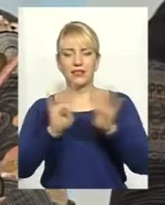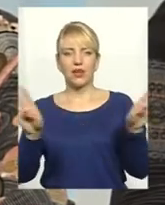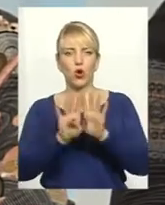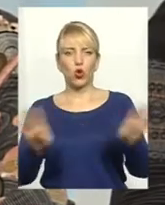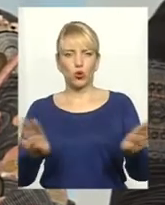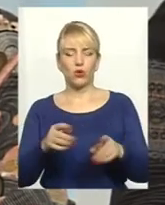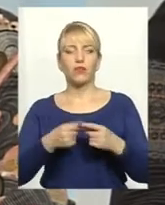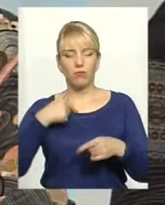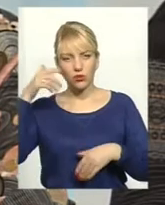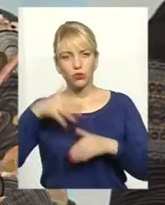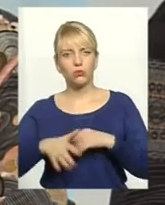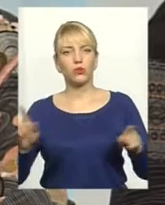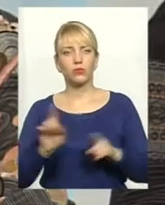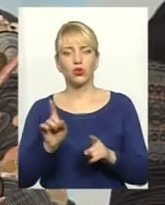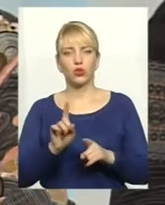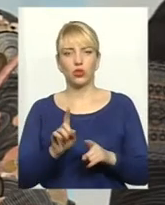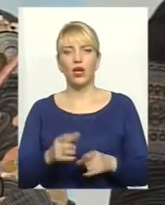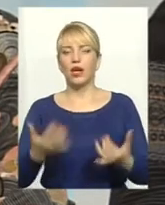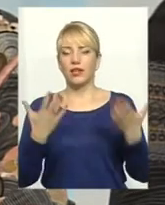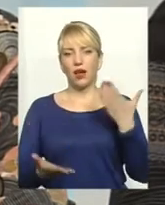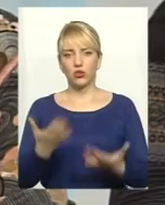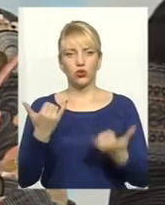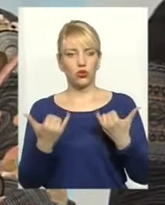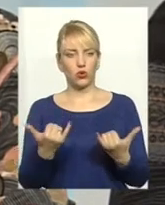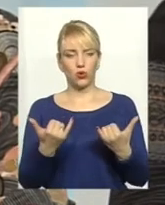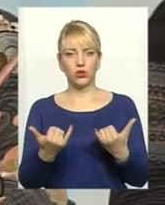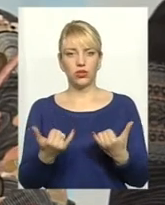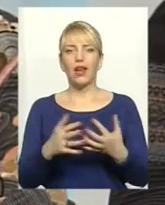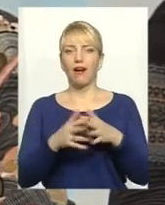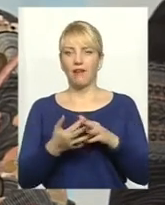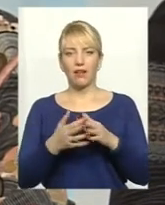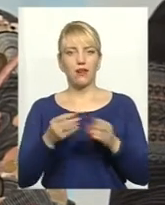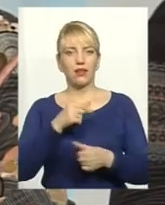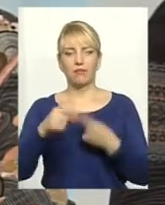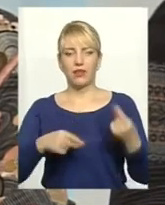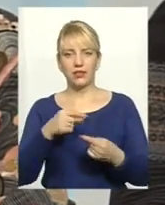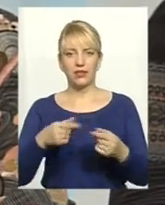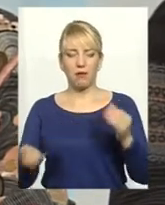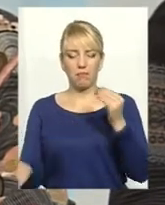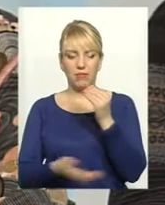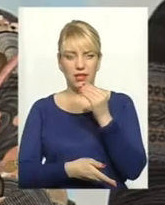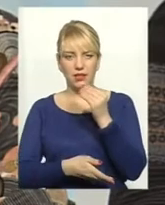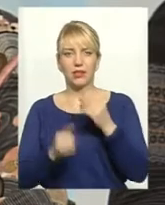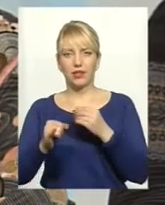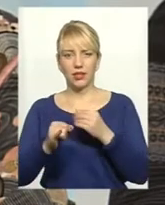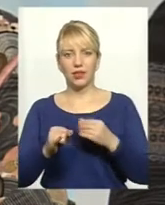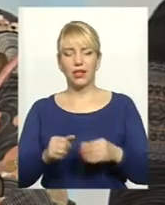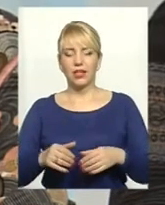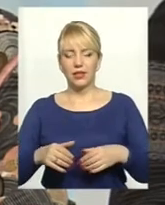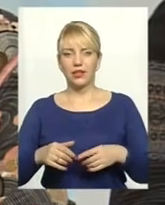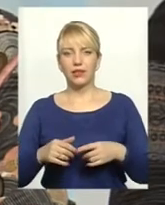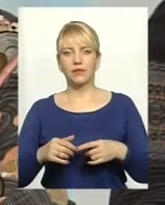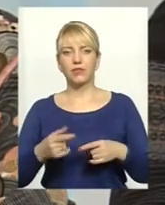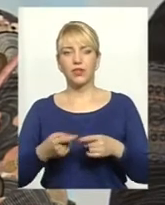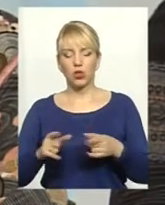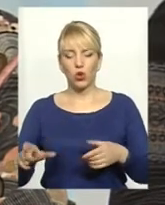Ми розуміємо прекрасно, що якщо сьогодні аграрний бізнес підрізати, збити його з того шляху, як ми